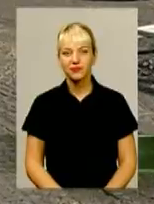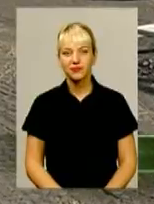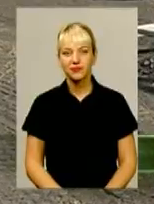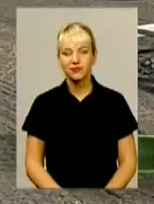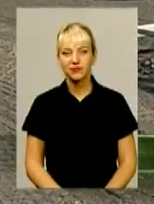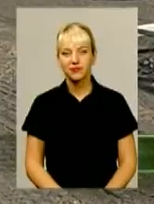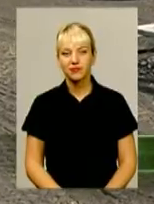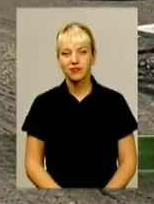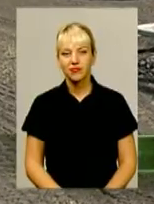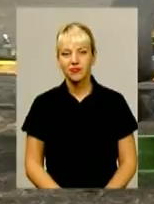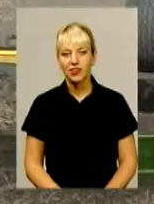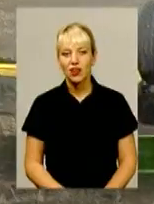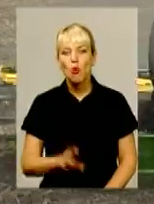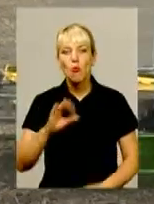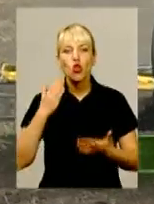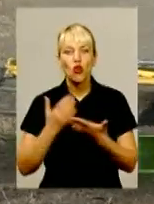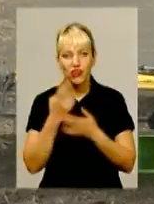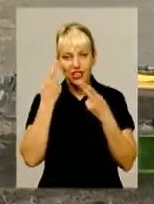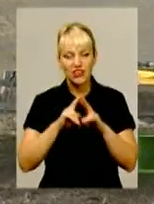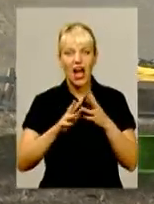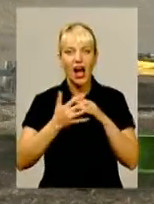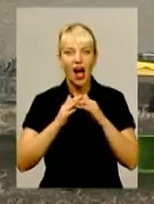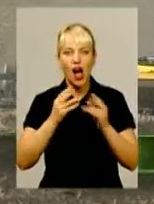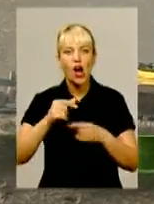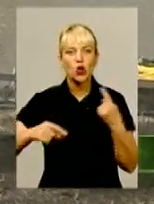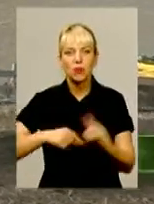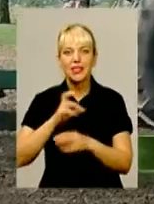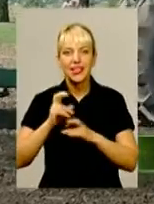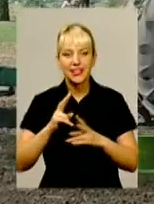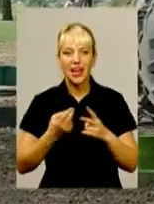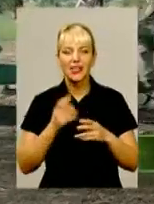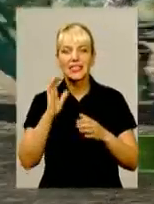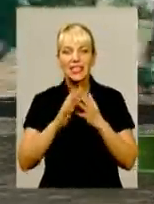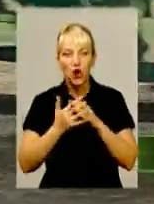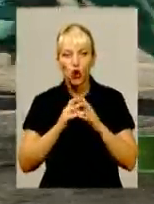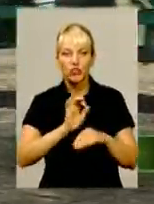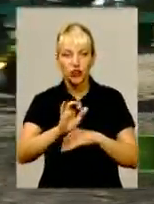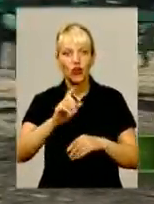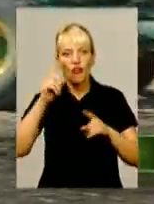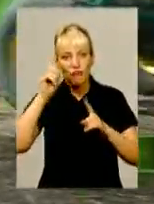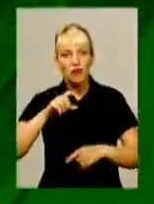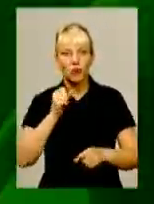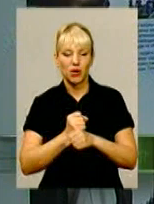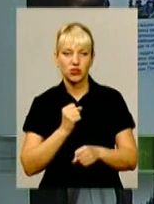Про новітні технології в агробізнесі або як Подільський сільгосп. Виробники працювати вміють.